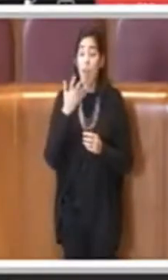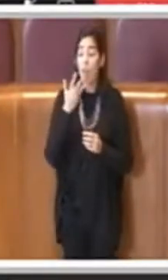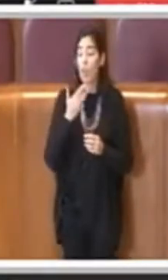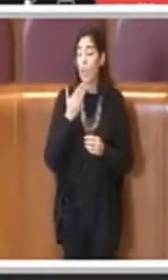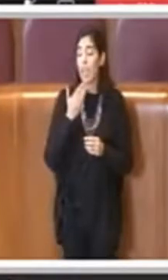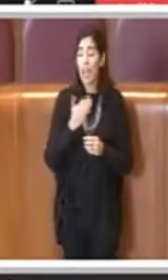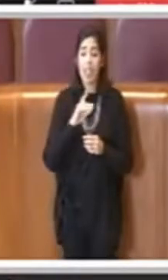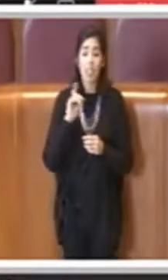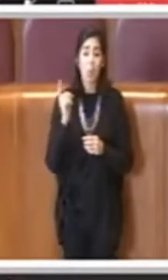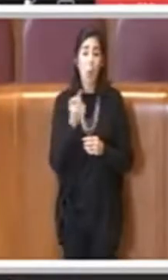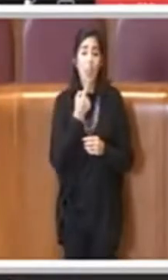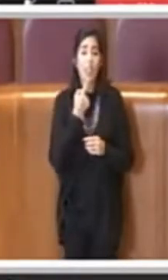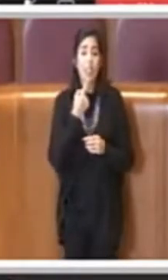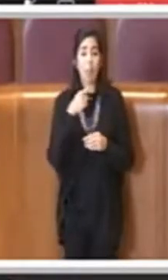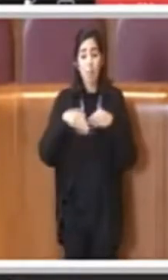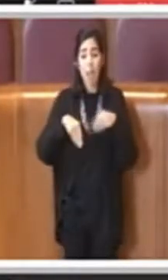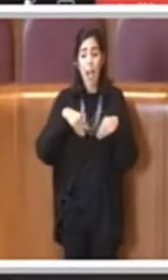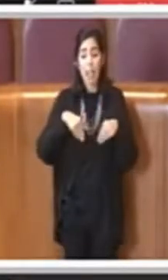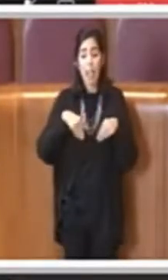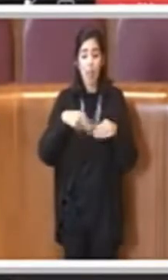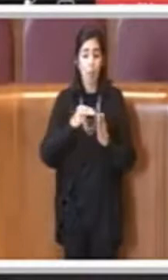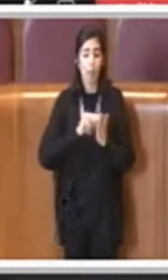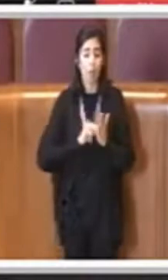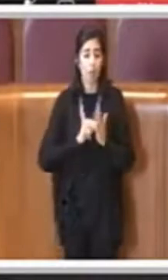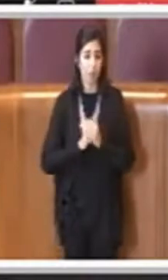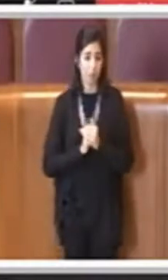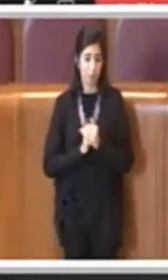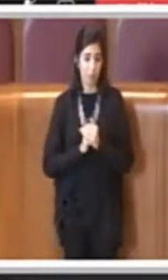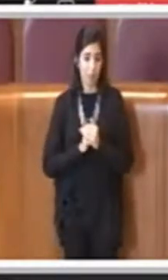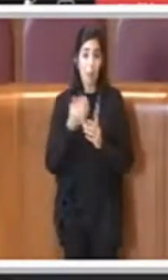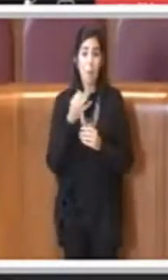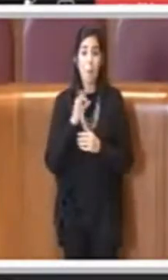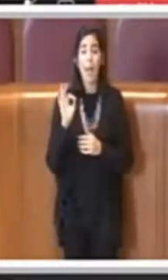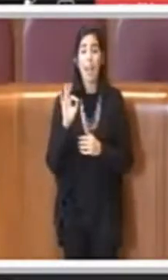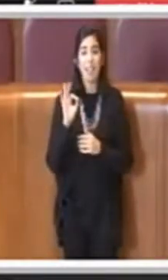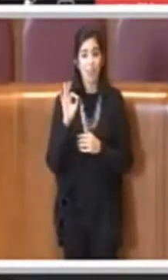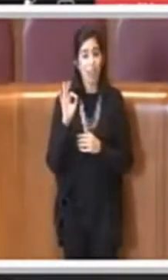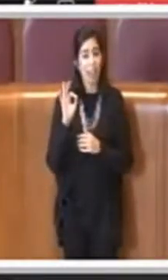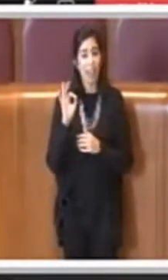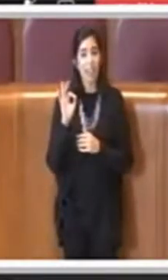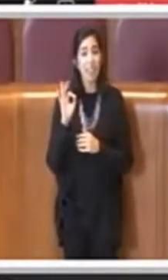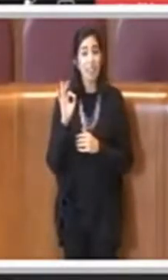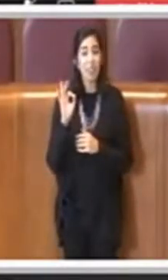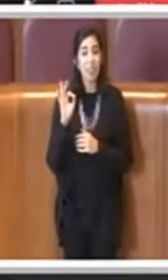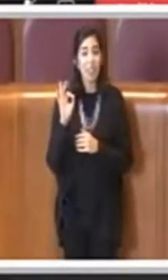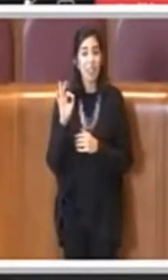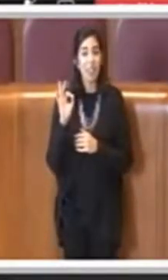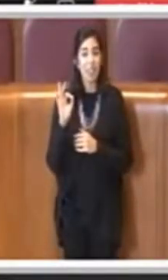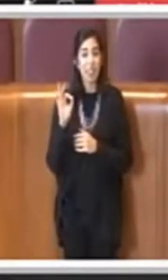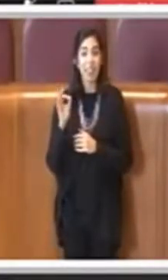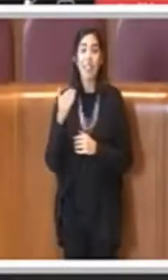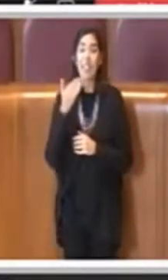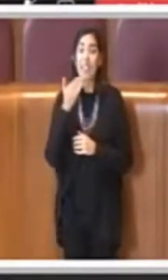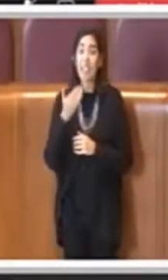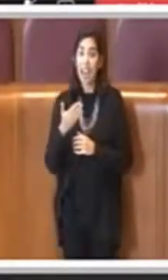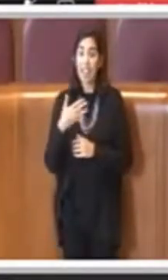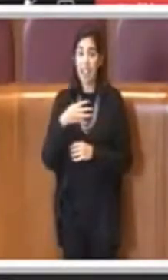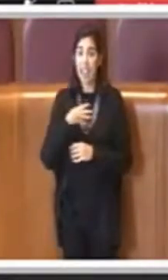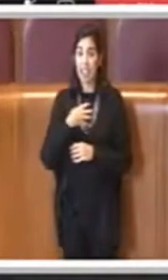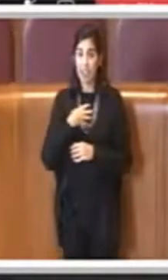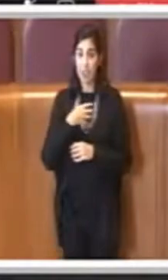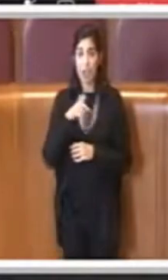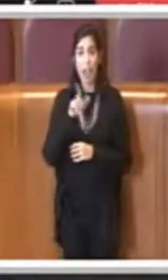che a vario titolo hanno partecipato alla sua stesura, in particolar modo le due assessore, Laura